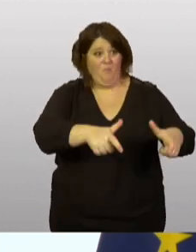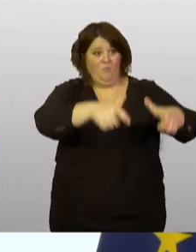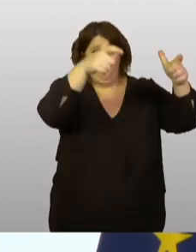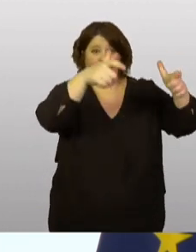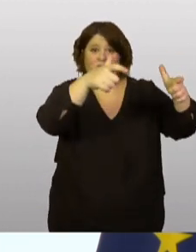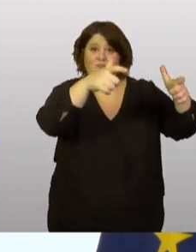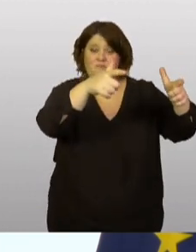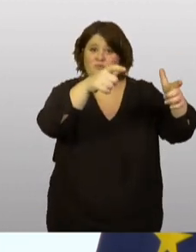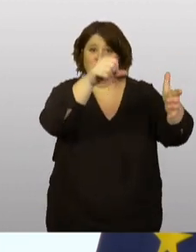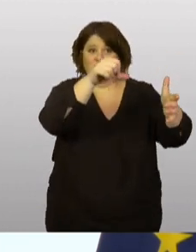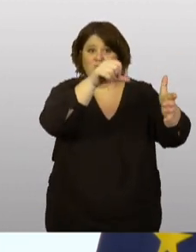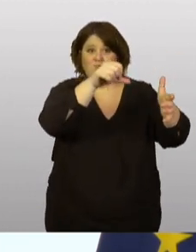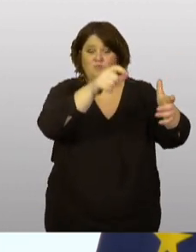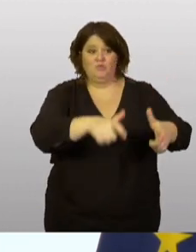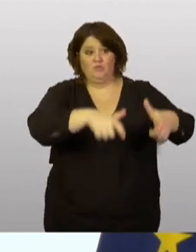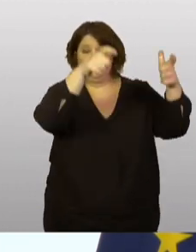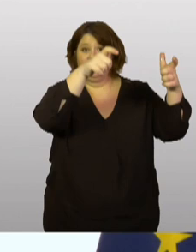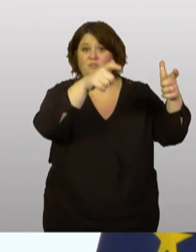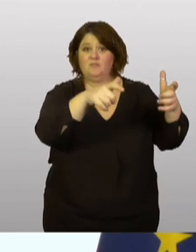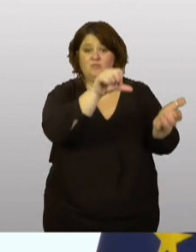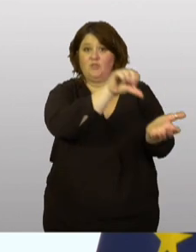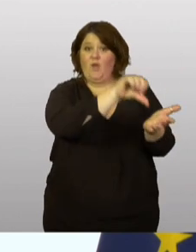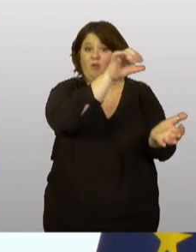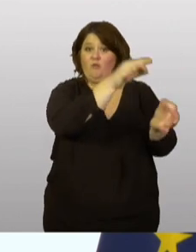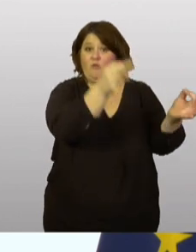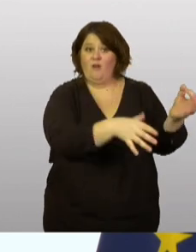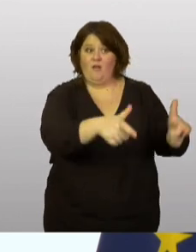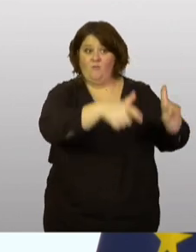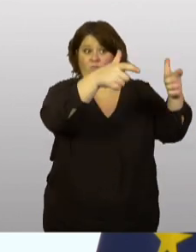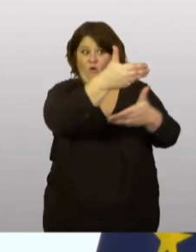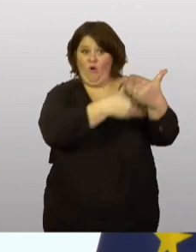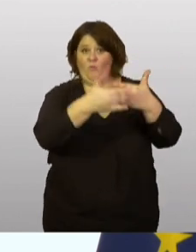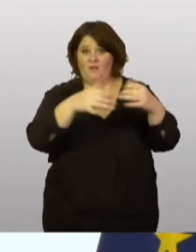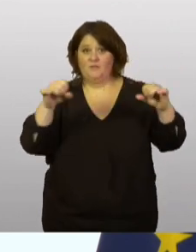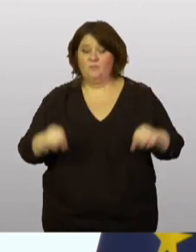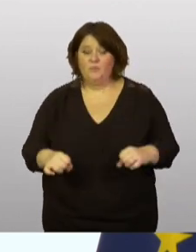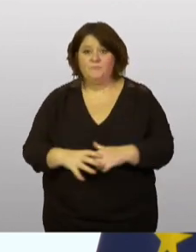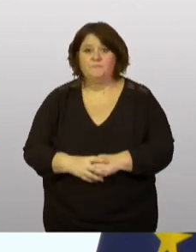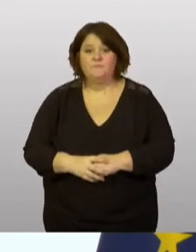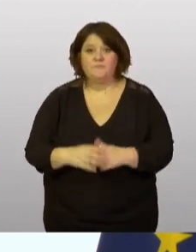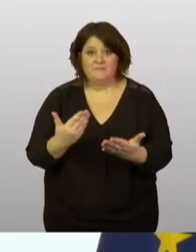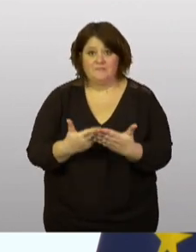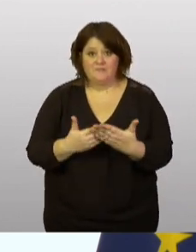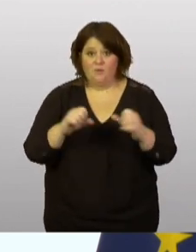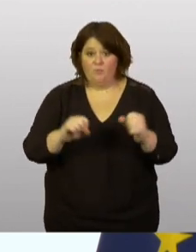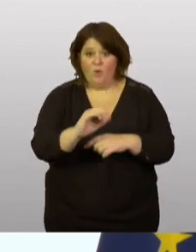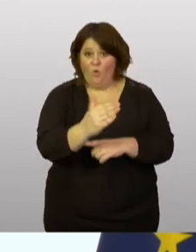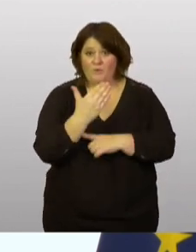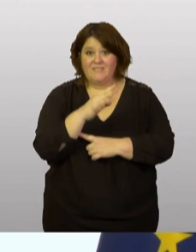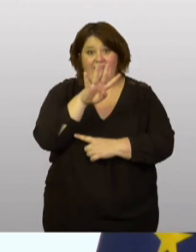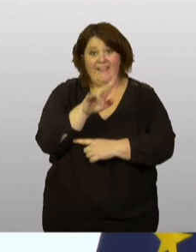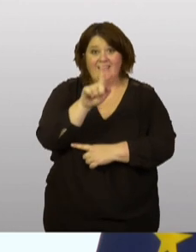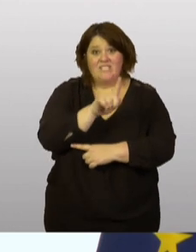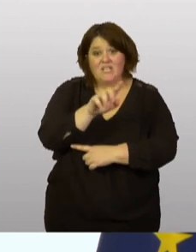'une station nucléaire. Et ça représente 4 gigawatts.